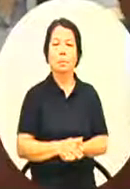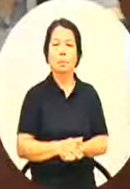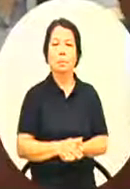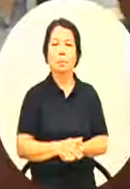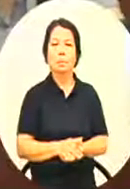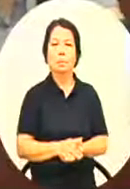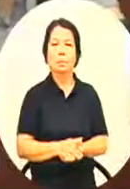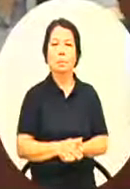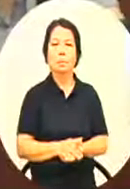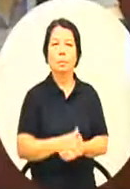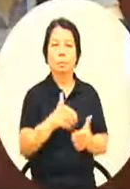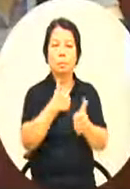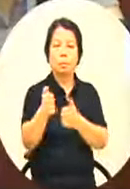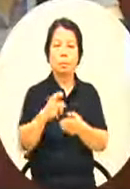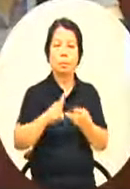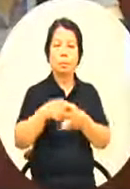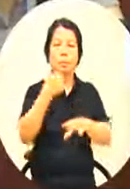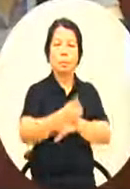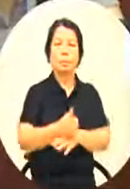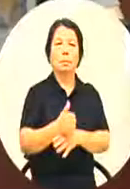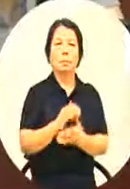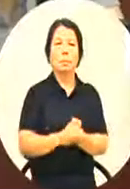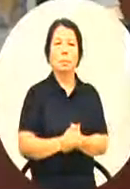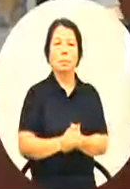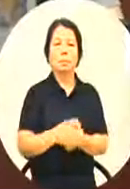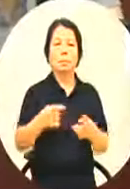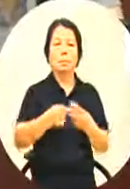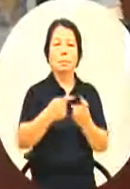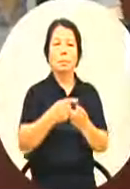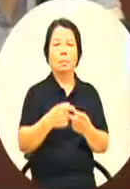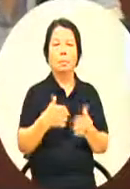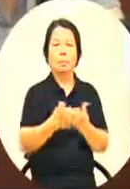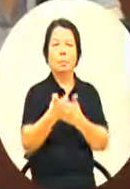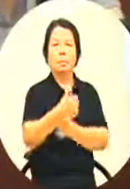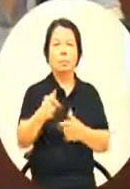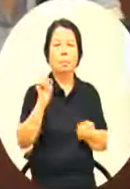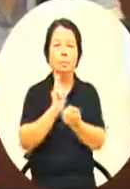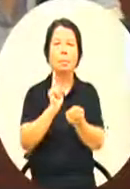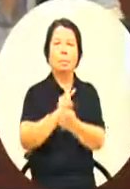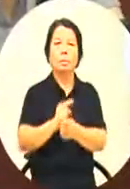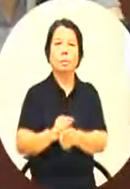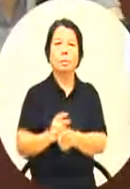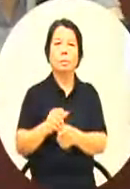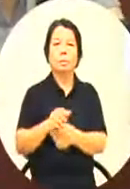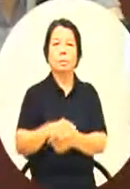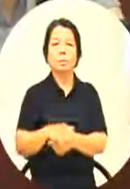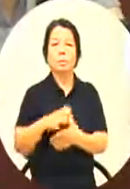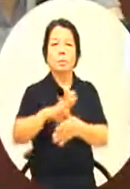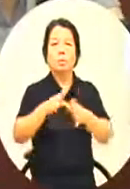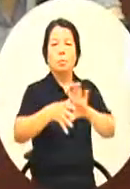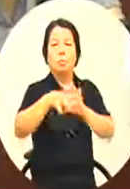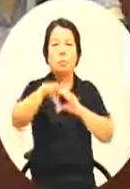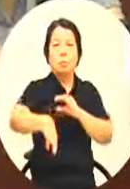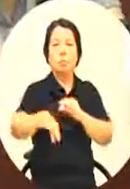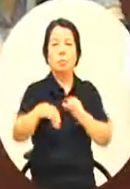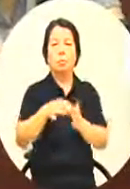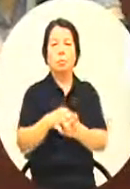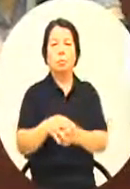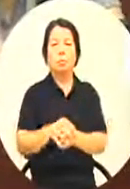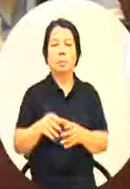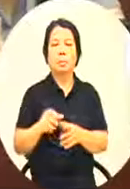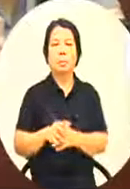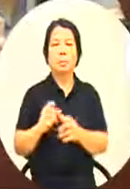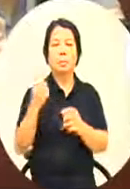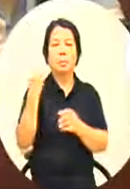谢谢主席谢谢演艺员对文化局新南向政策的一个关心因为应该说